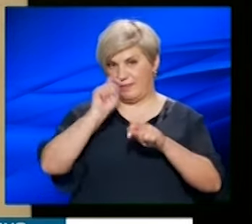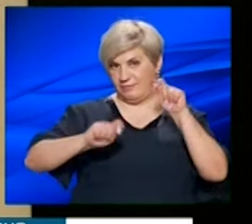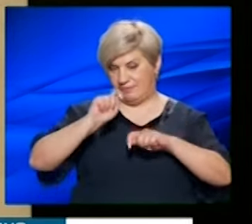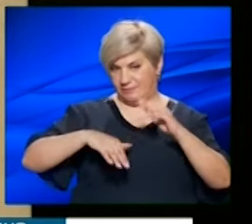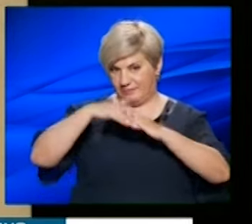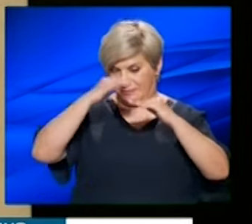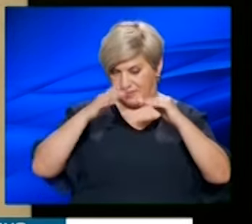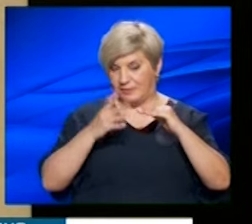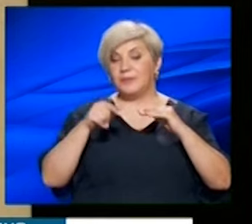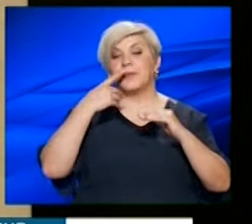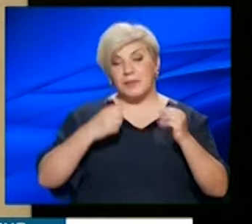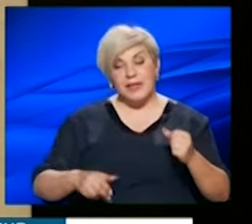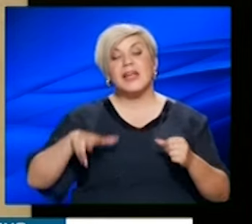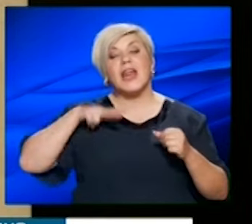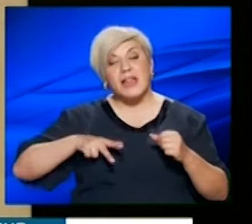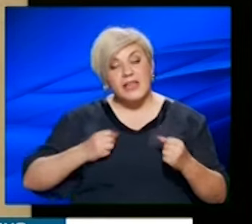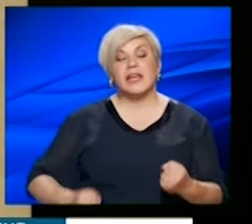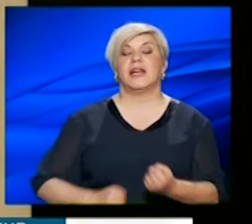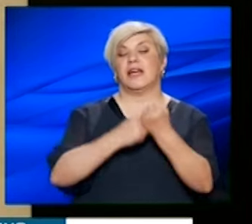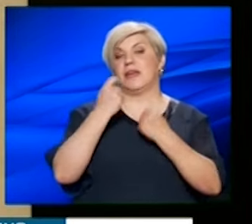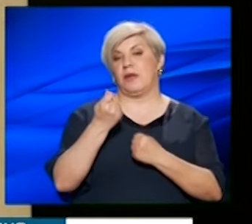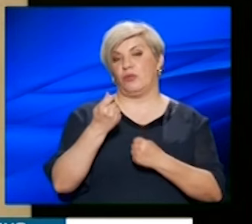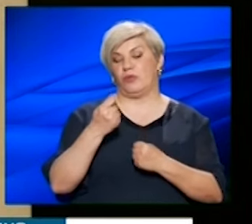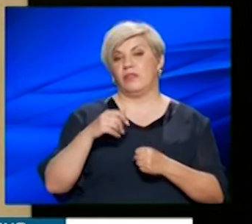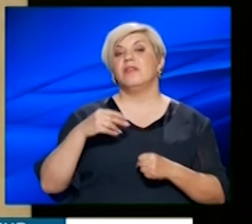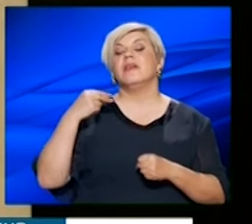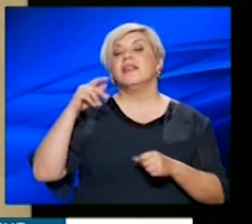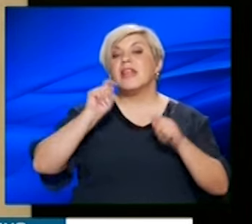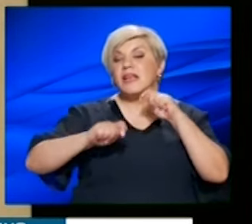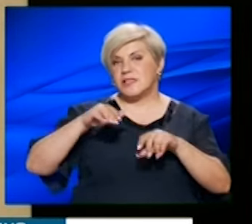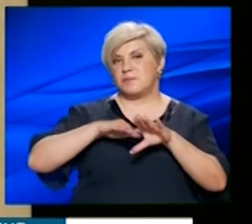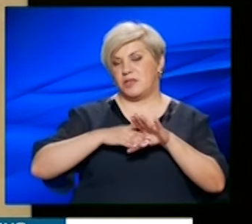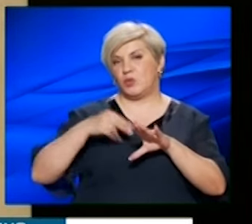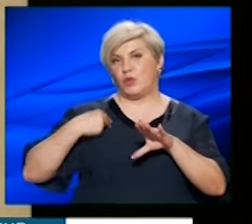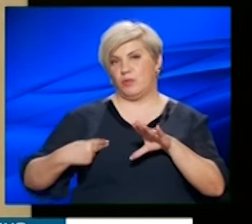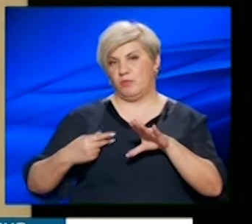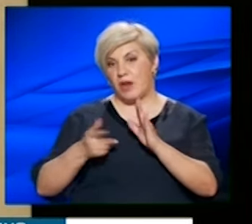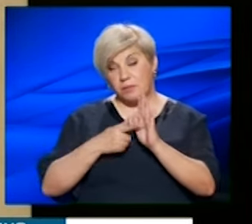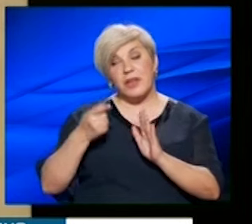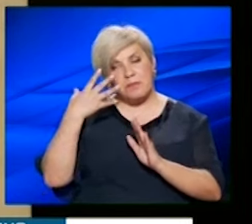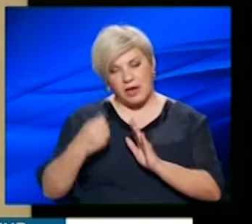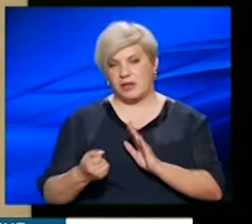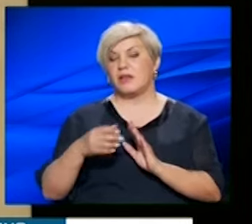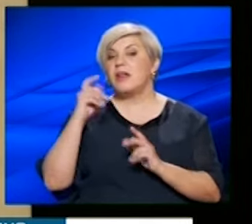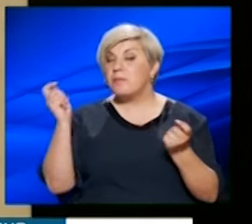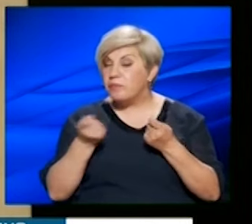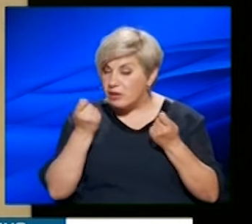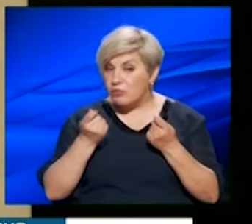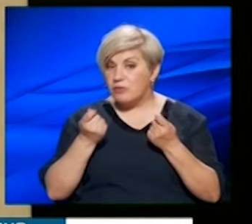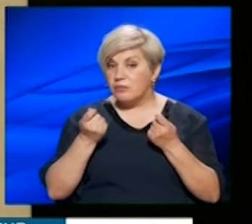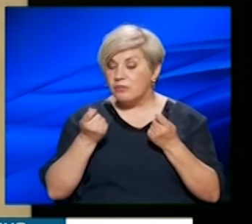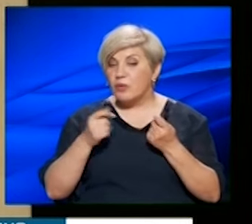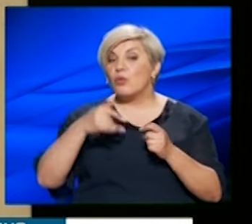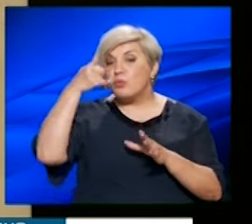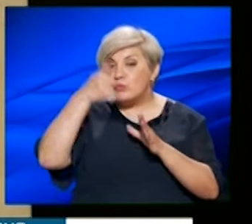πρέπει να ενισχυθεί με κρατική χρηματοδότηση οι δημοτικές υπηρεσίες, οι τεχνικές υπηρεσίες κλπ. Και φυσικά να πραγματοποιηθούν και